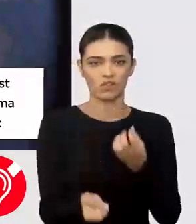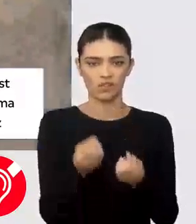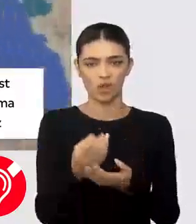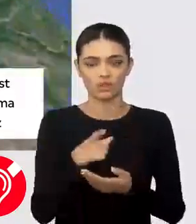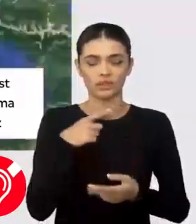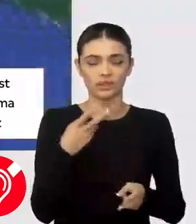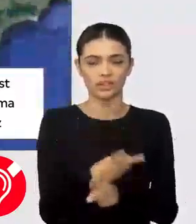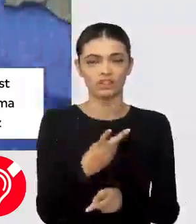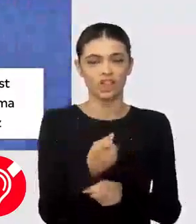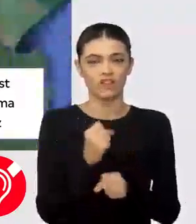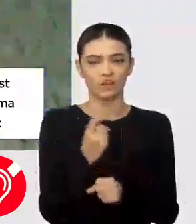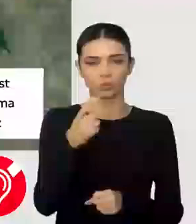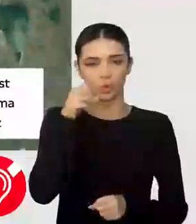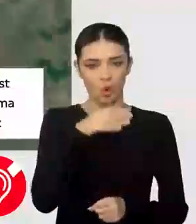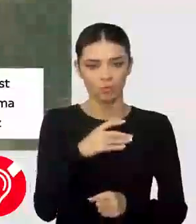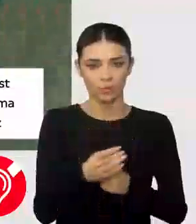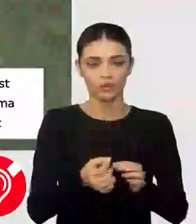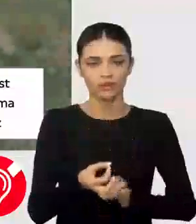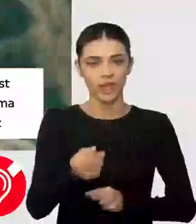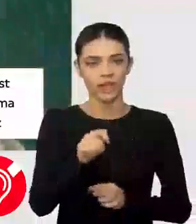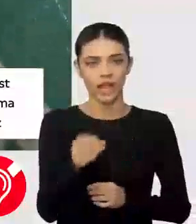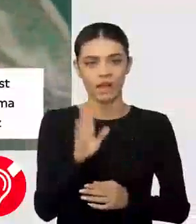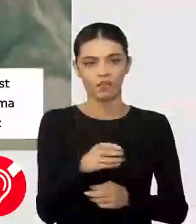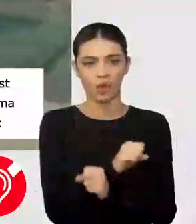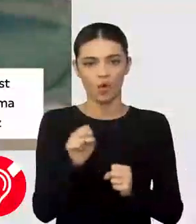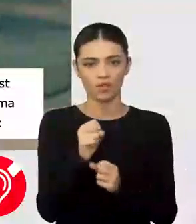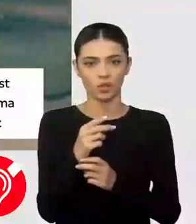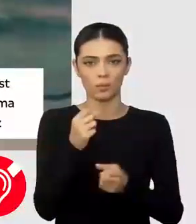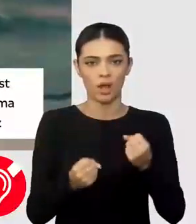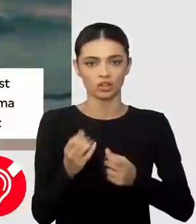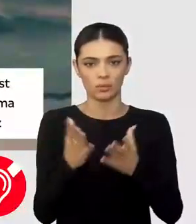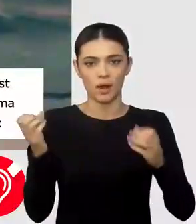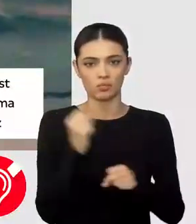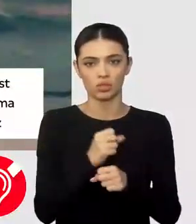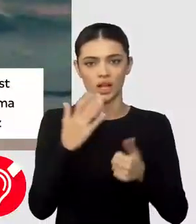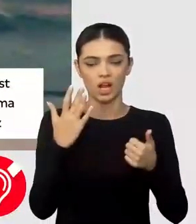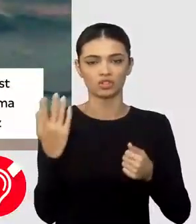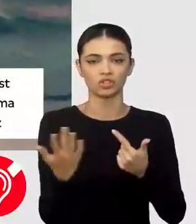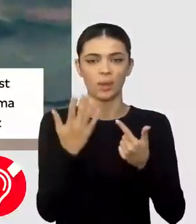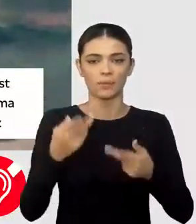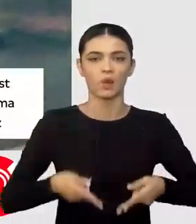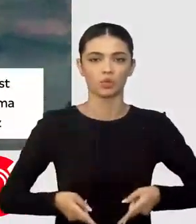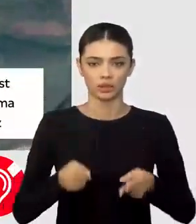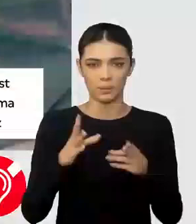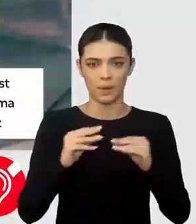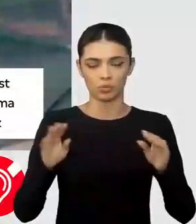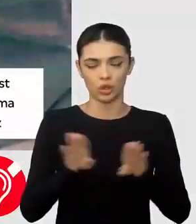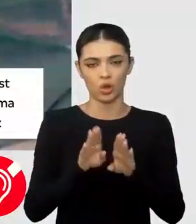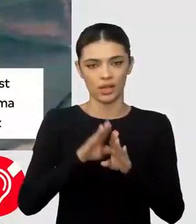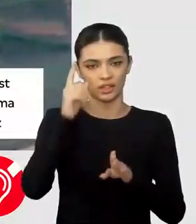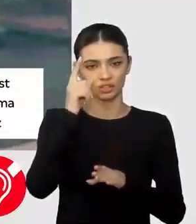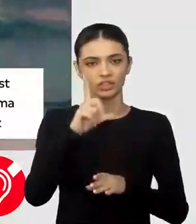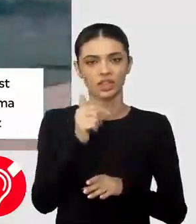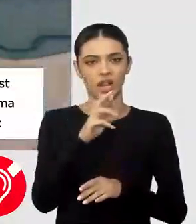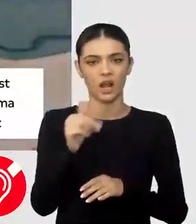cauza incendiului ar fi o eroare umană. Conducta de gaz a fost lovită de un utilaj care lucra la autostrada A7. Mai multe despre